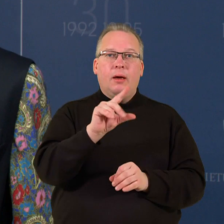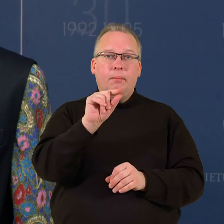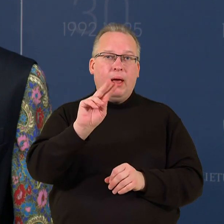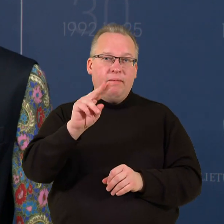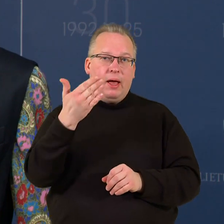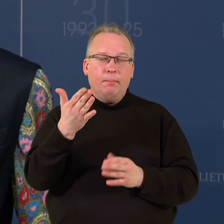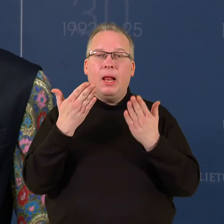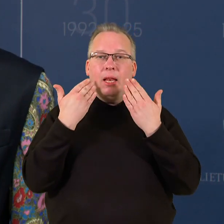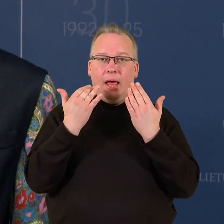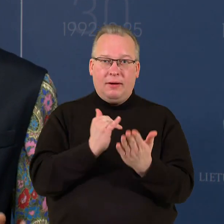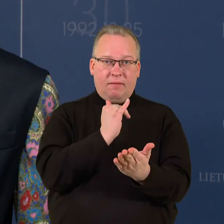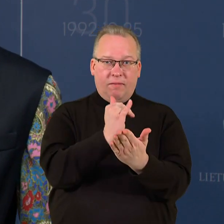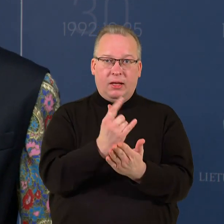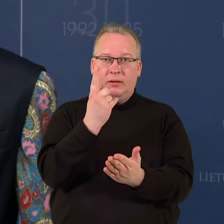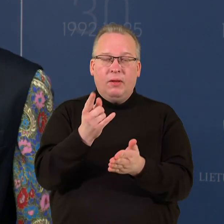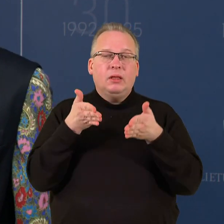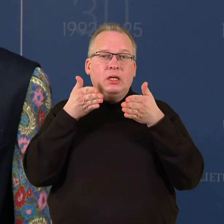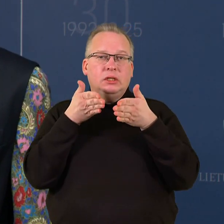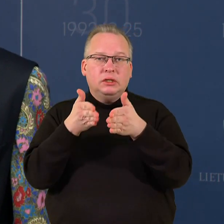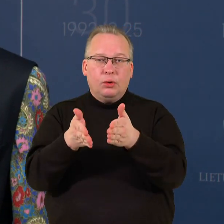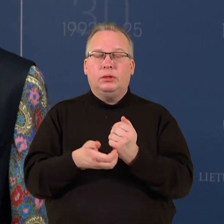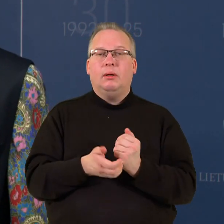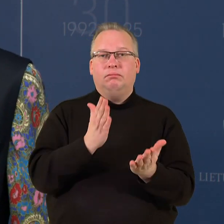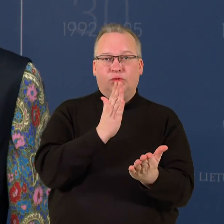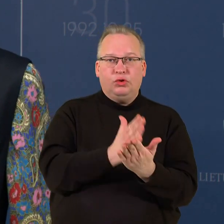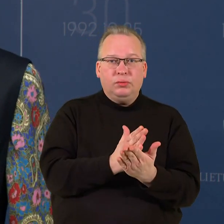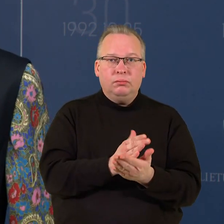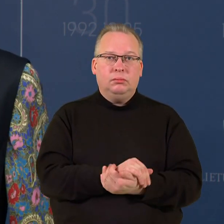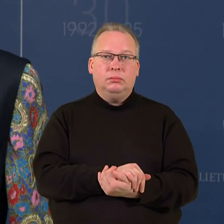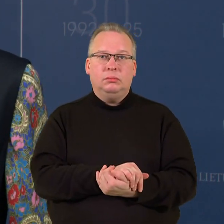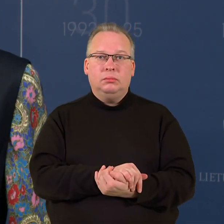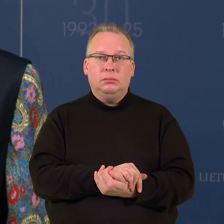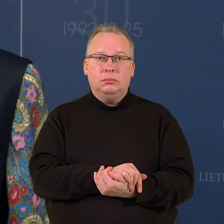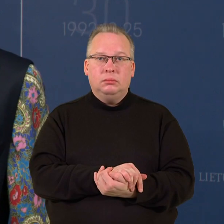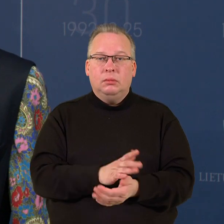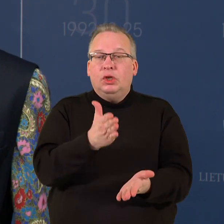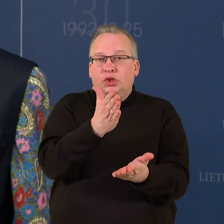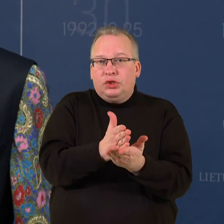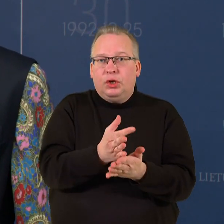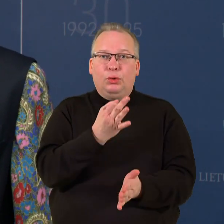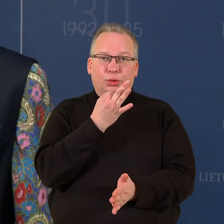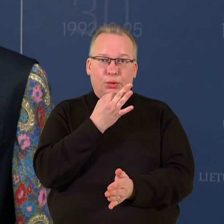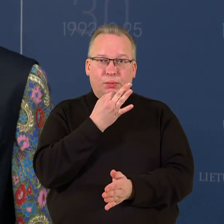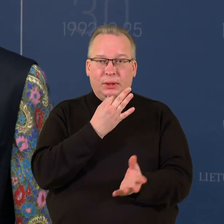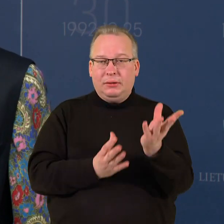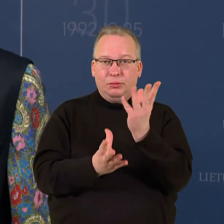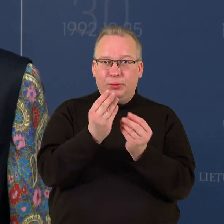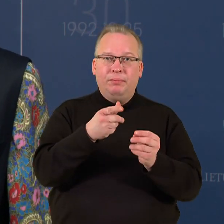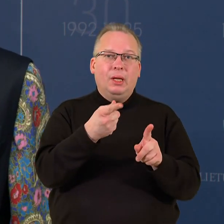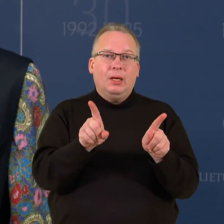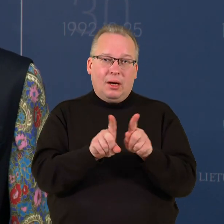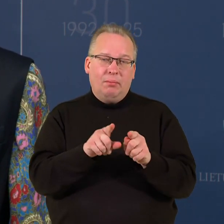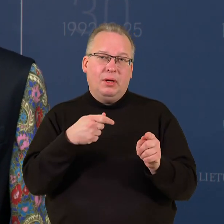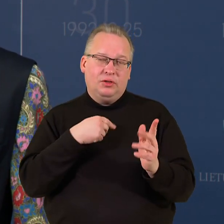lengvatą į vieną labai siaurą aspektą, na, yra šiek tiek dirbtinis ir aš taip